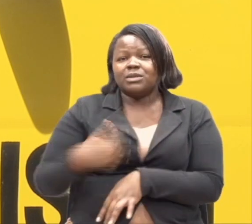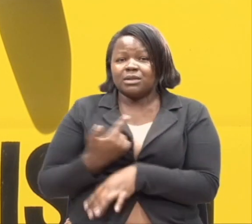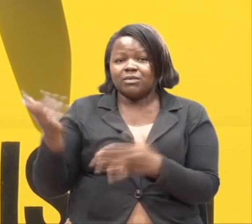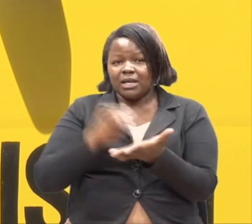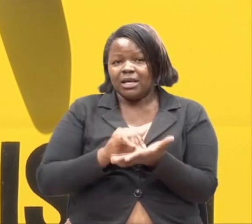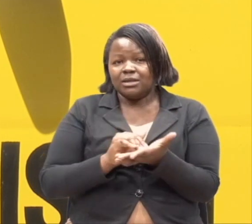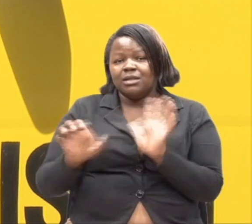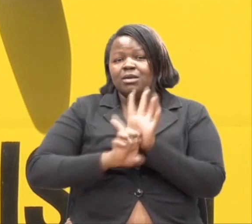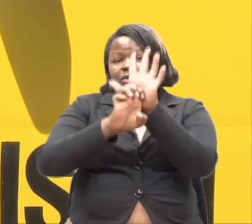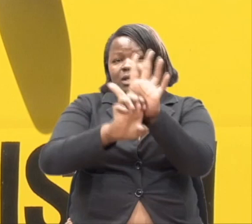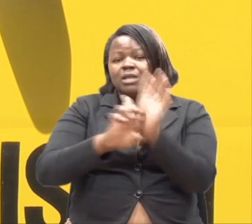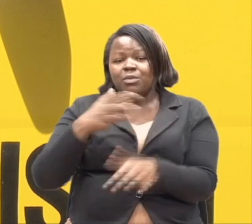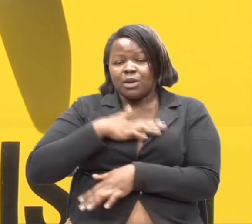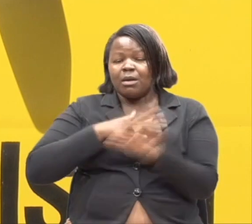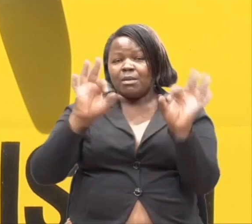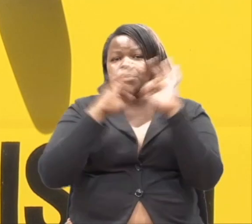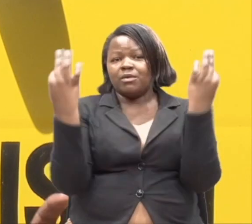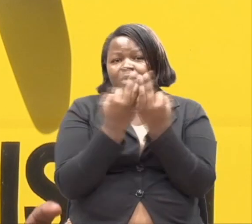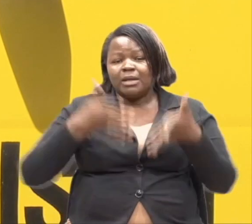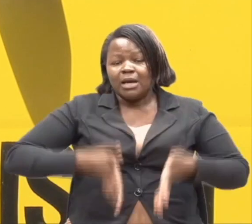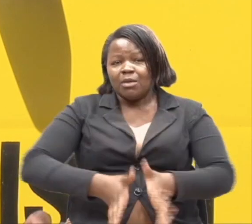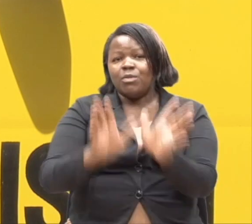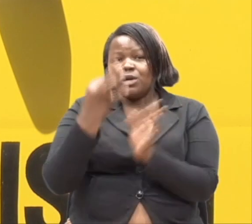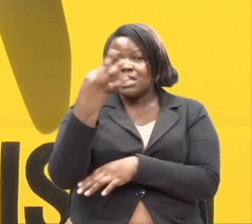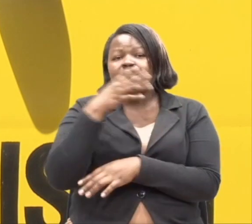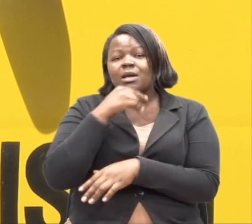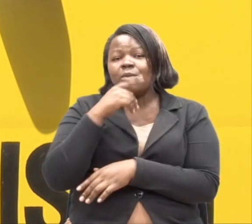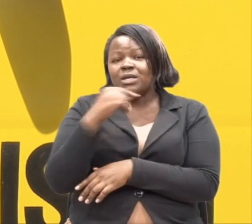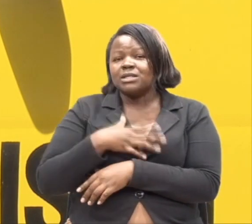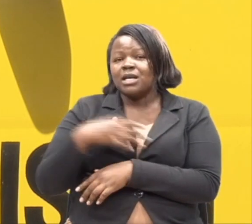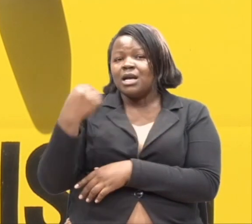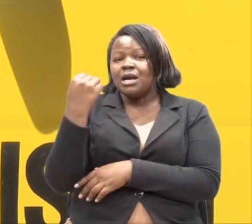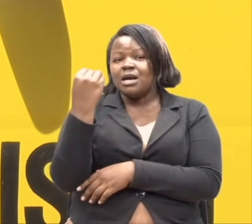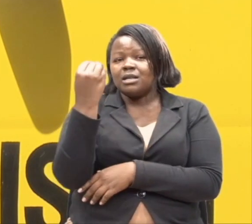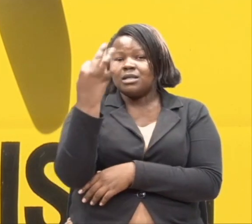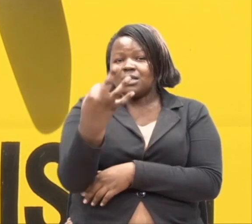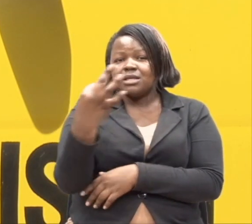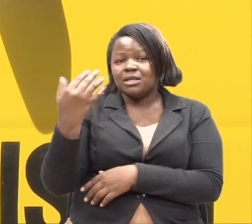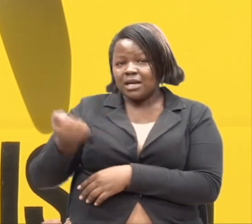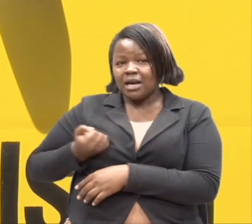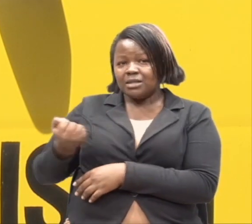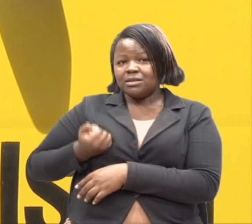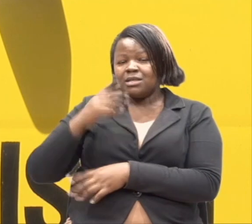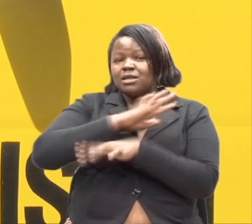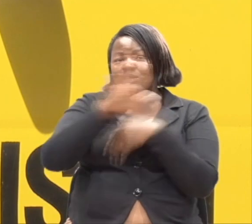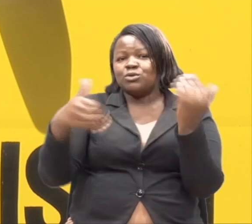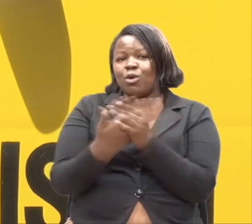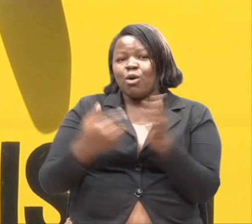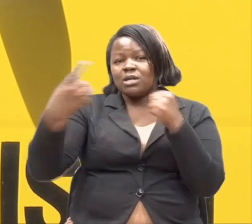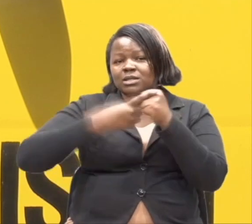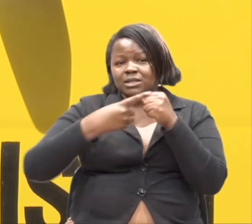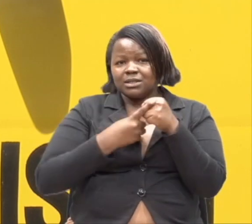mufano, kwetu sisi tumesaliwa tukua wavurana watatu na waschana watatu. Hawa ni watu sita.